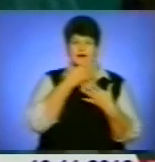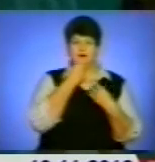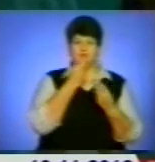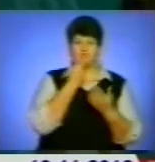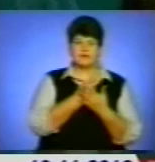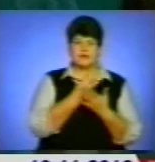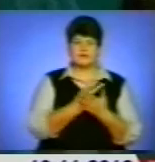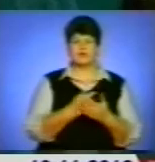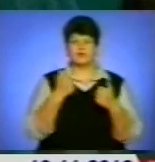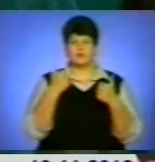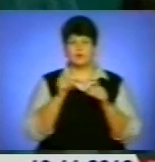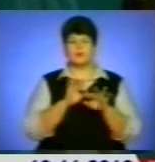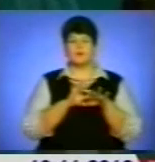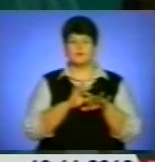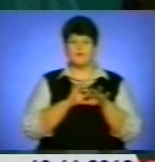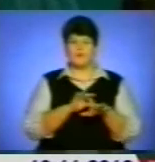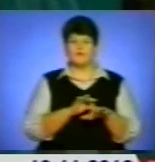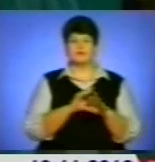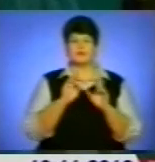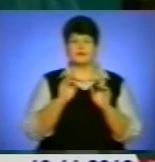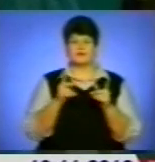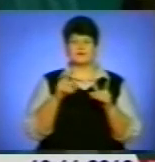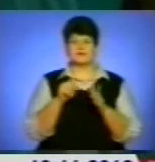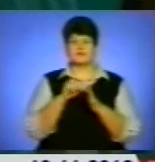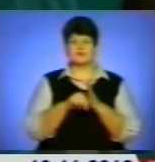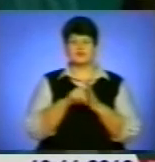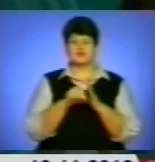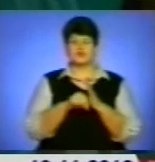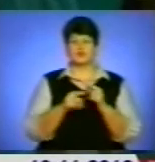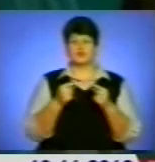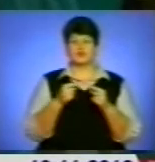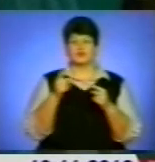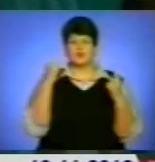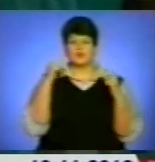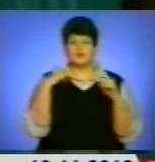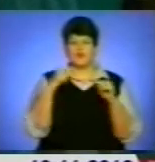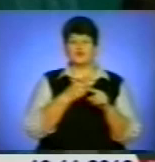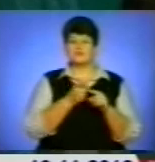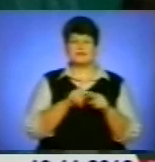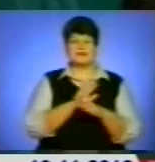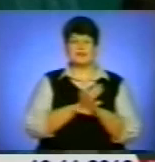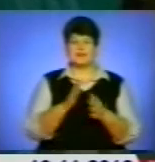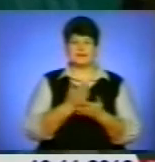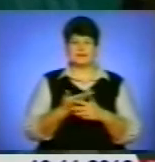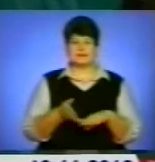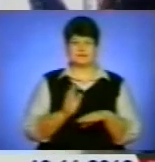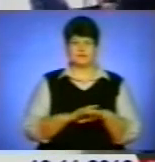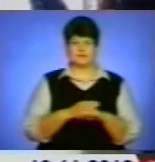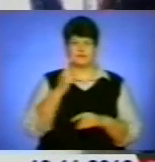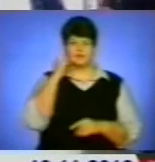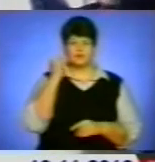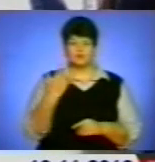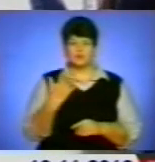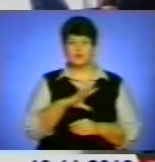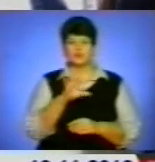добре поводиться, чи розкриває суть твору. Тому, в принципі, це не так складно, напевно, як здається на перший погляд. Усі